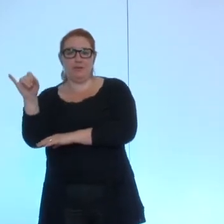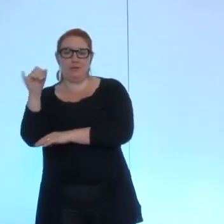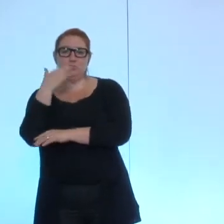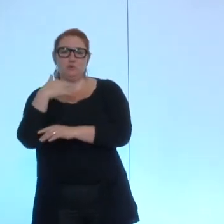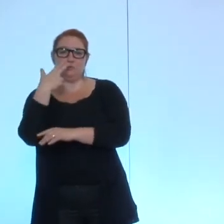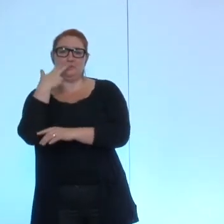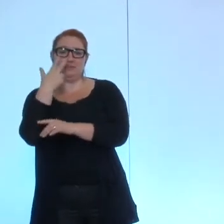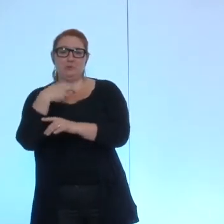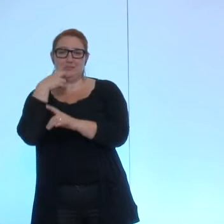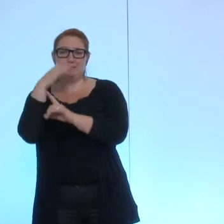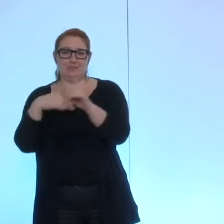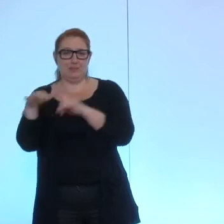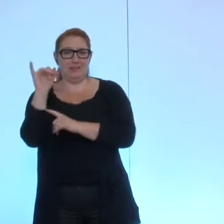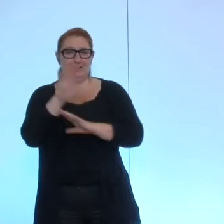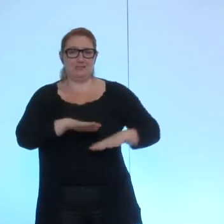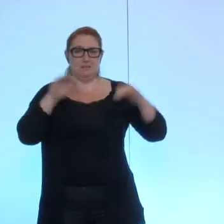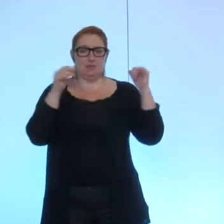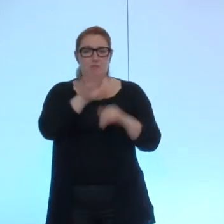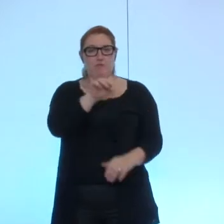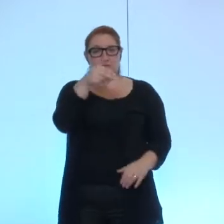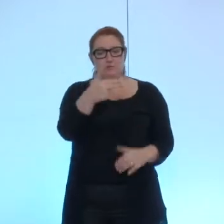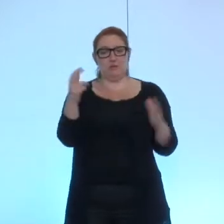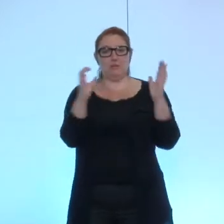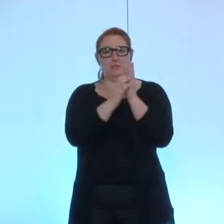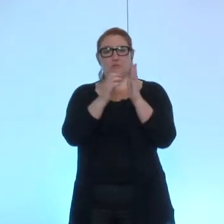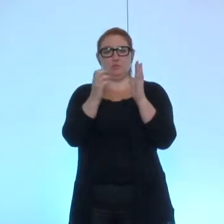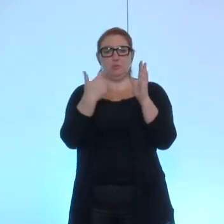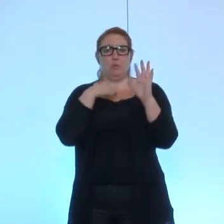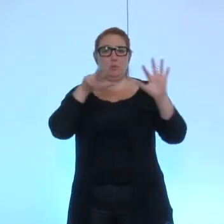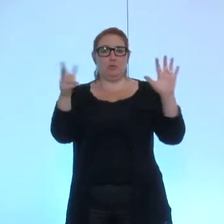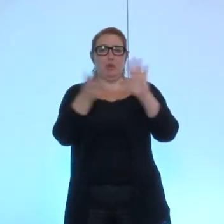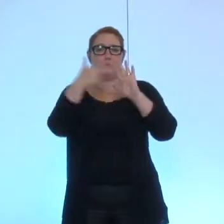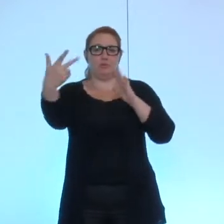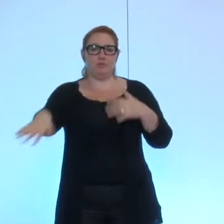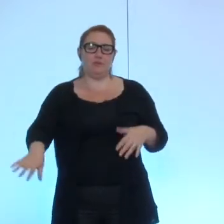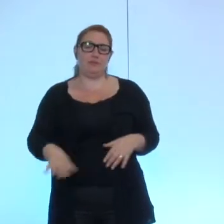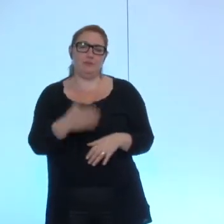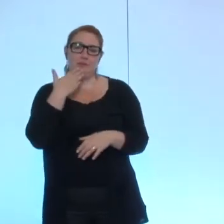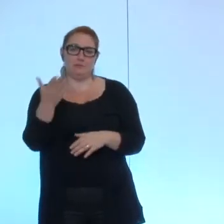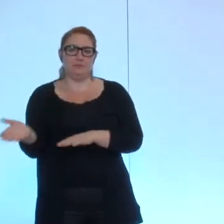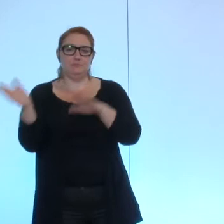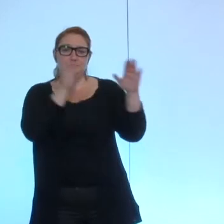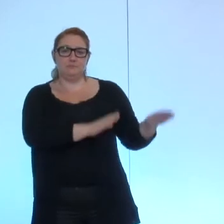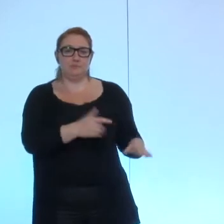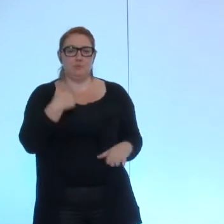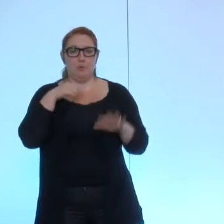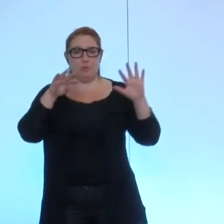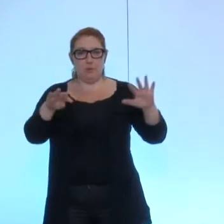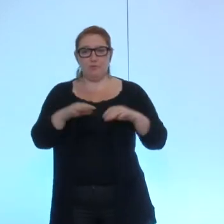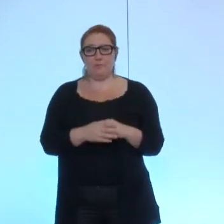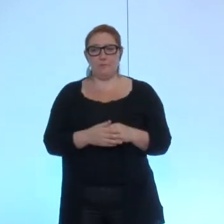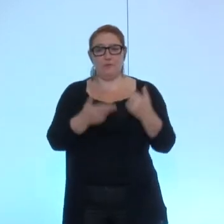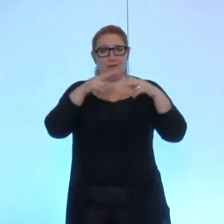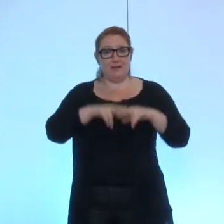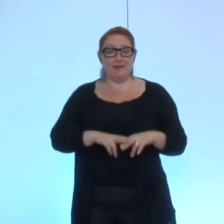qui s'abstient le Front National cette délibération numéro 8 est donc adoptée je vous remercie délibération numéro 9 il nous reste